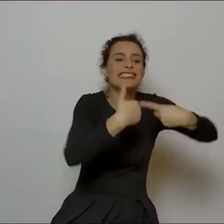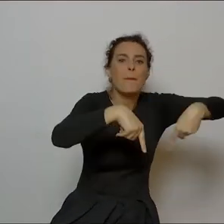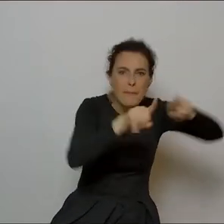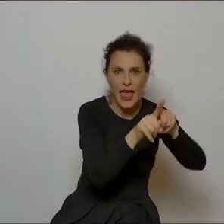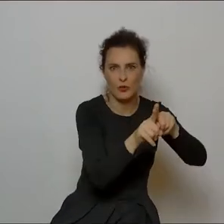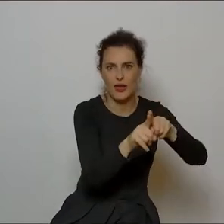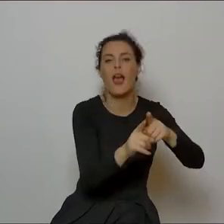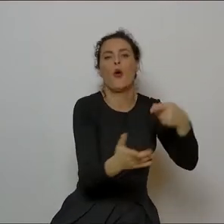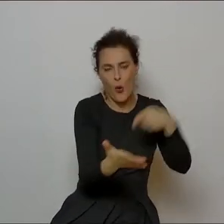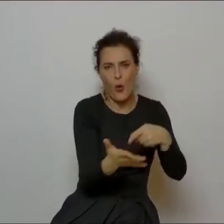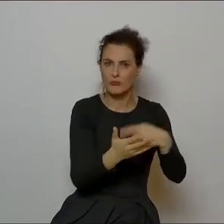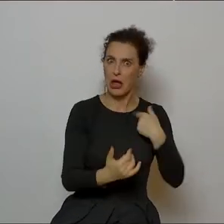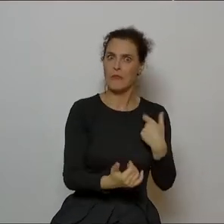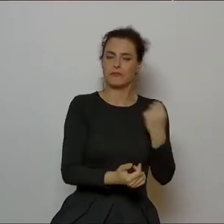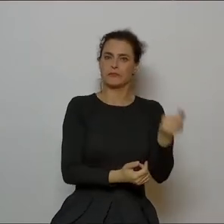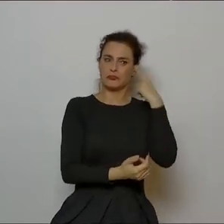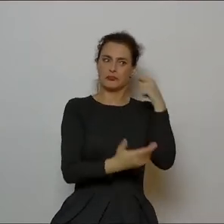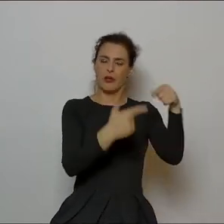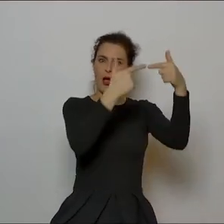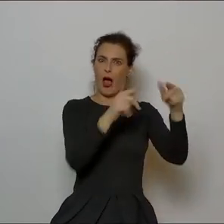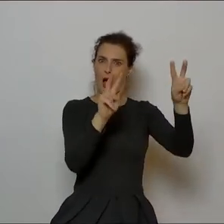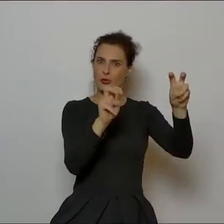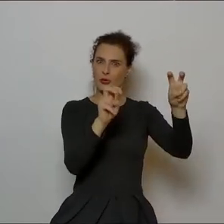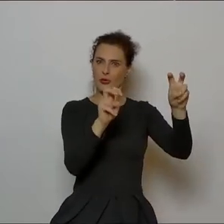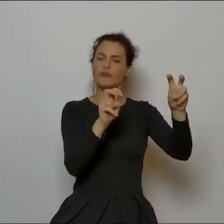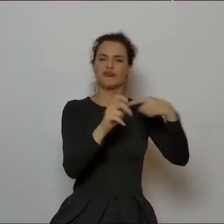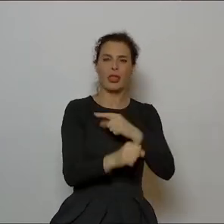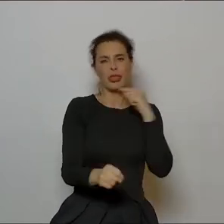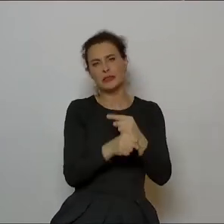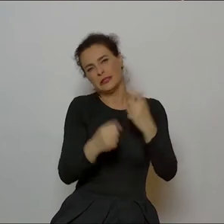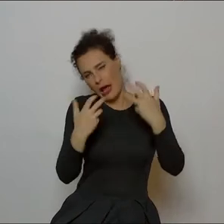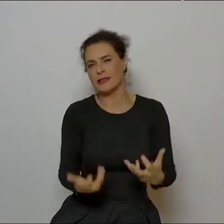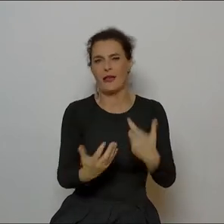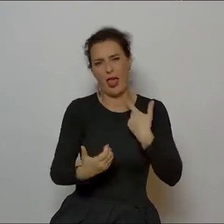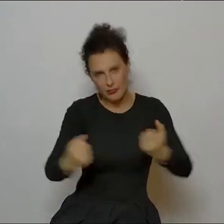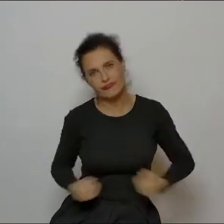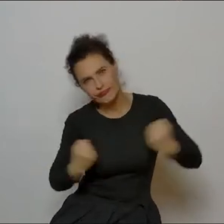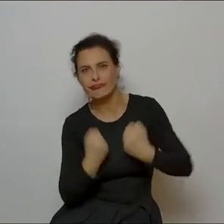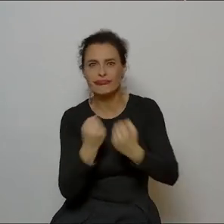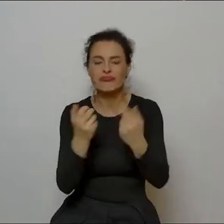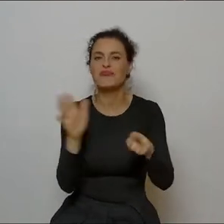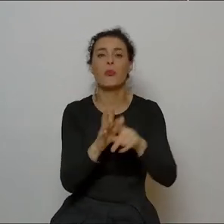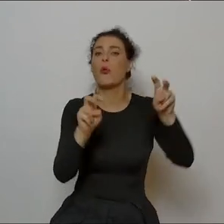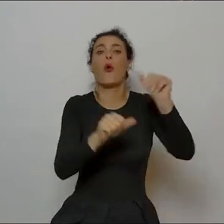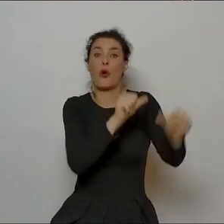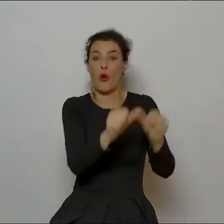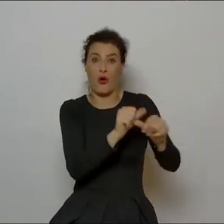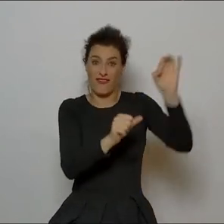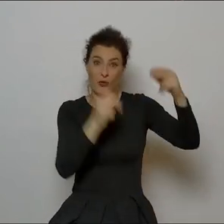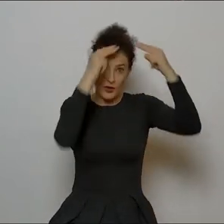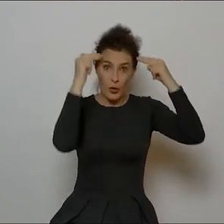I zafascynowany tym modtem postanowiłem działać i stwierdziłem, że rok norwidowski jest